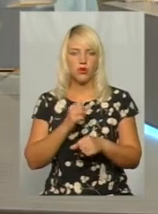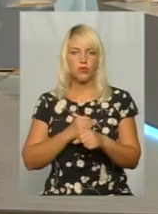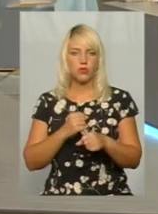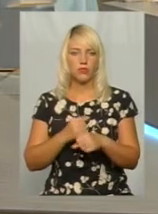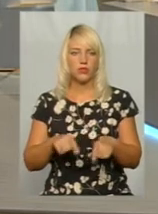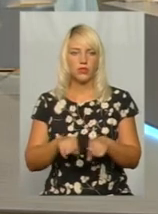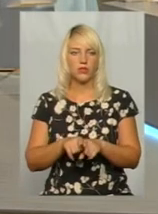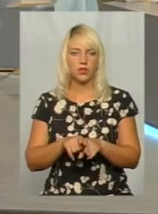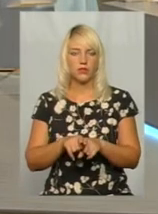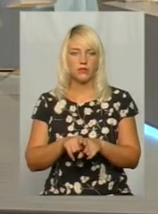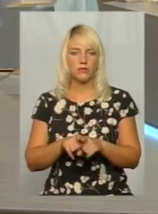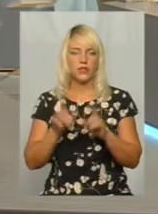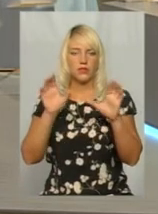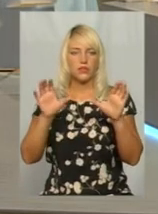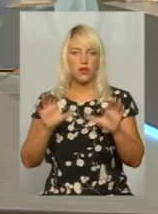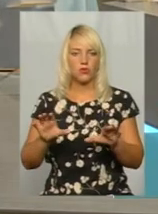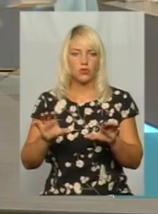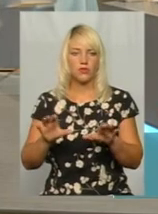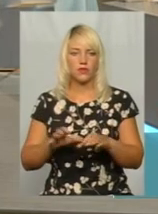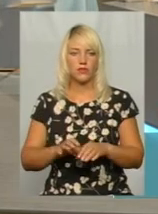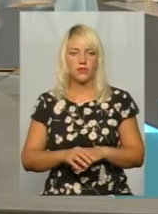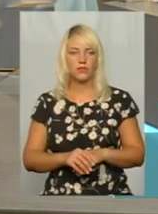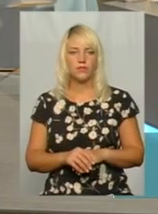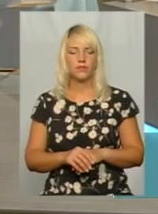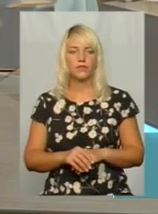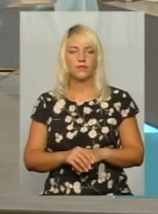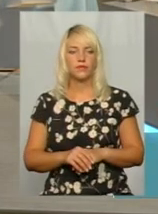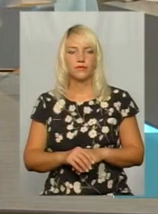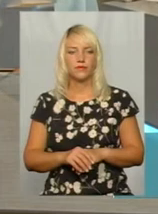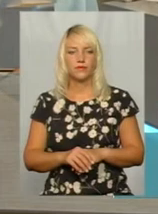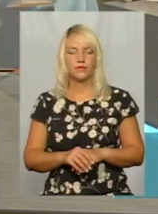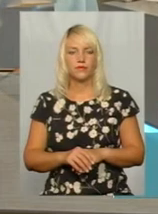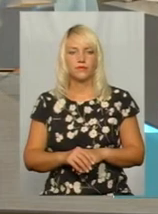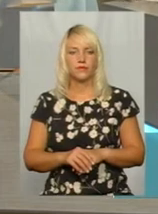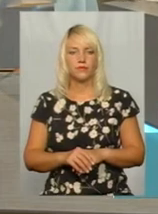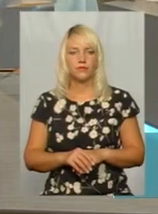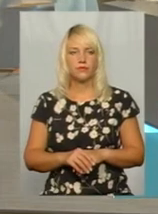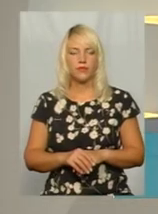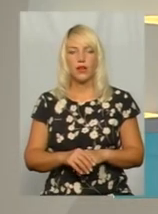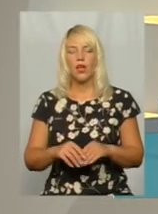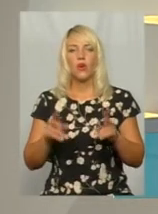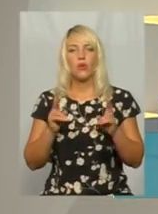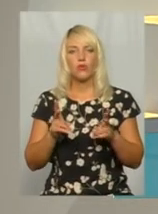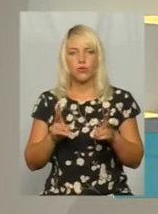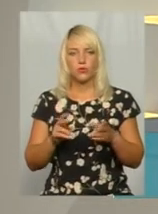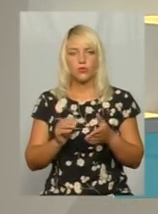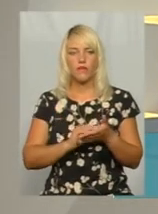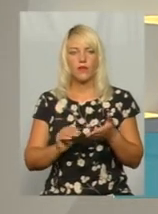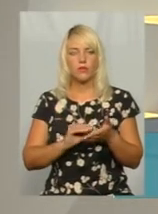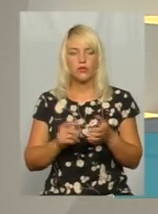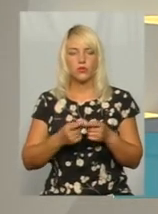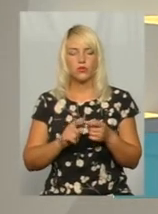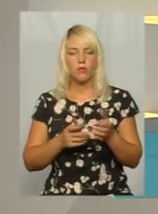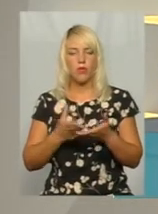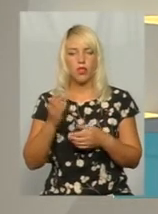таким чином, законодавство ми не можемо коментувати. А скажіть, кому виписують оцю плату за